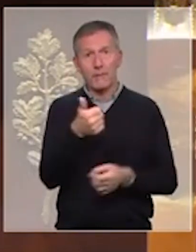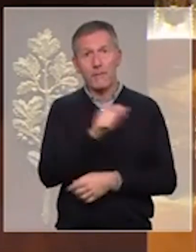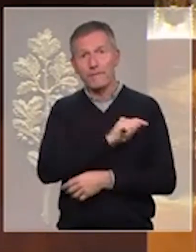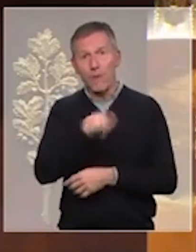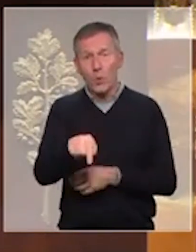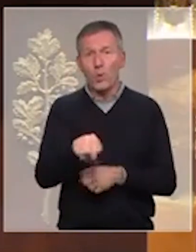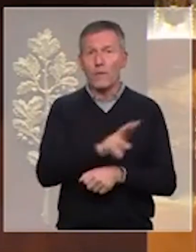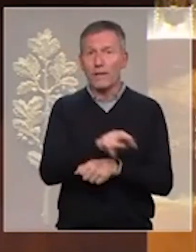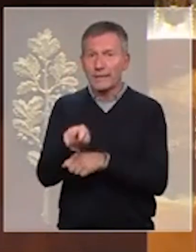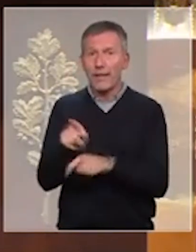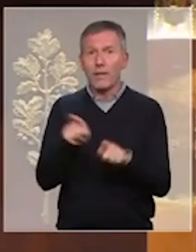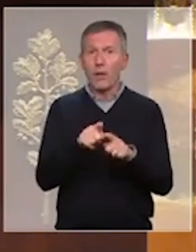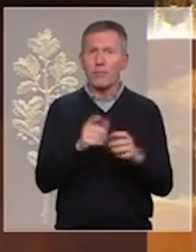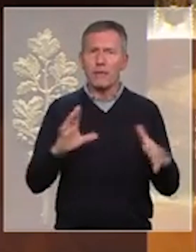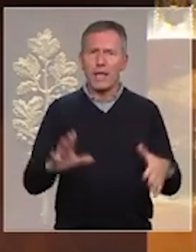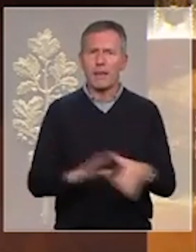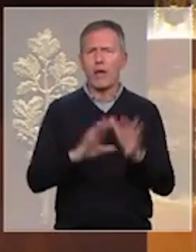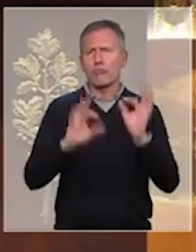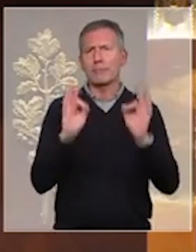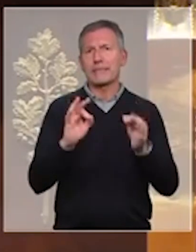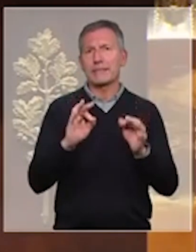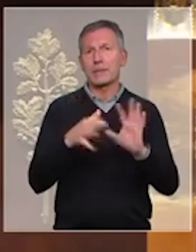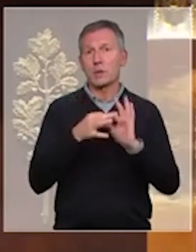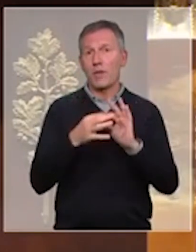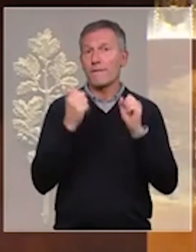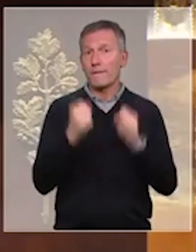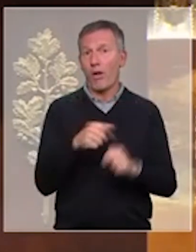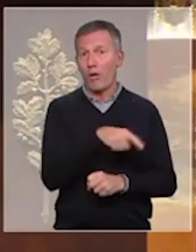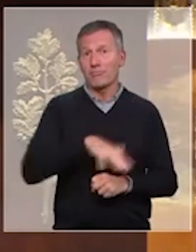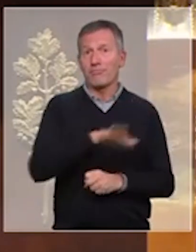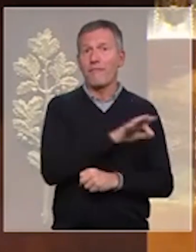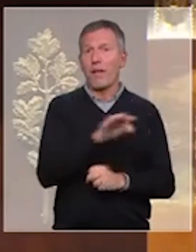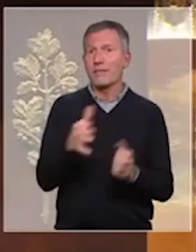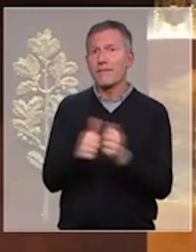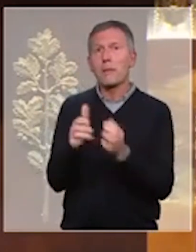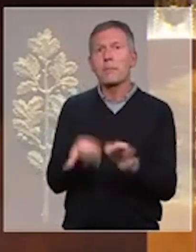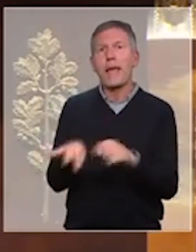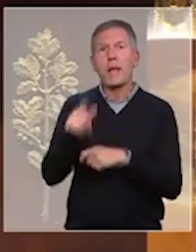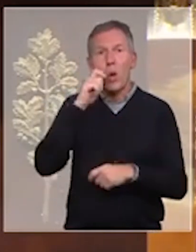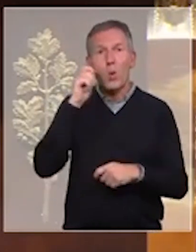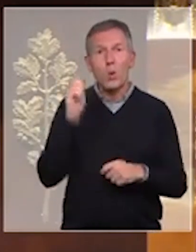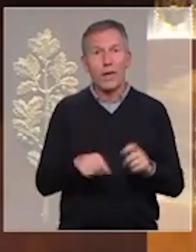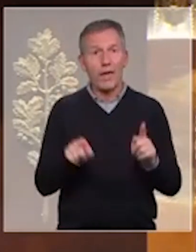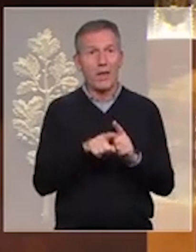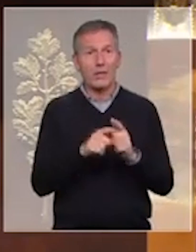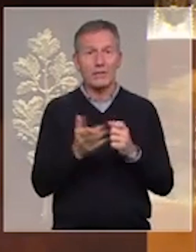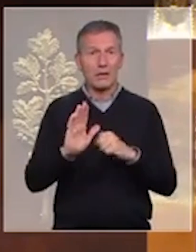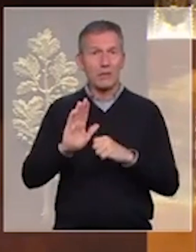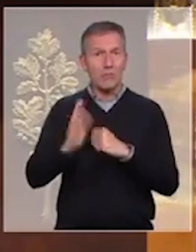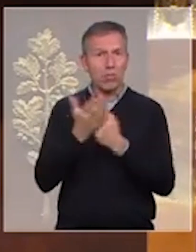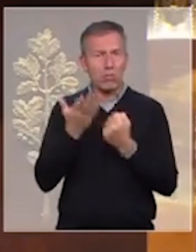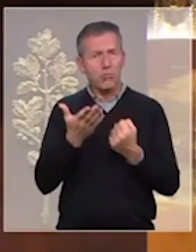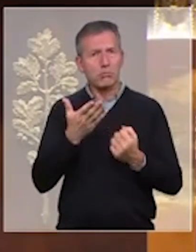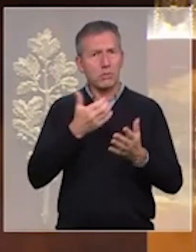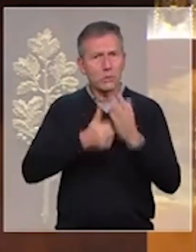témoignage éclatant de solidarité de la République française avec l'Ukraine, la manifestation de soutien de notre indépendance et de